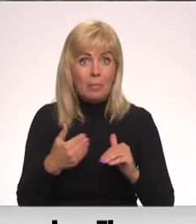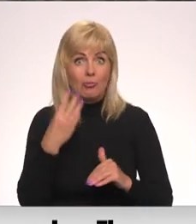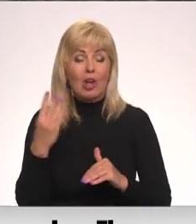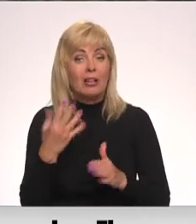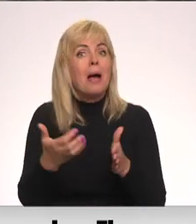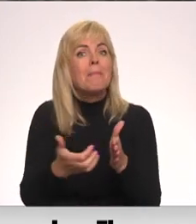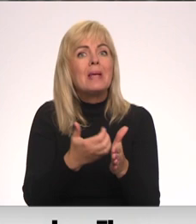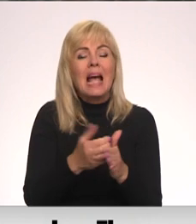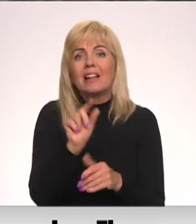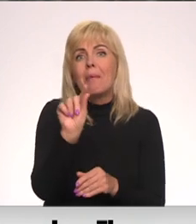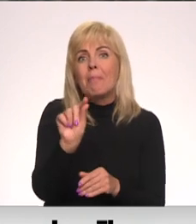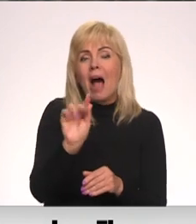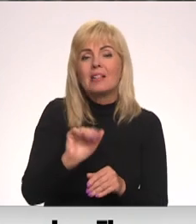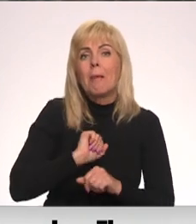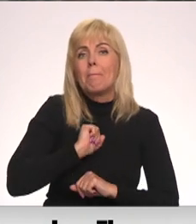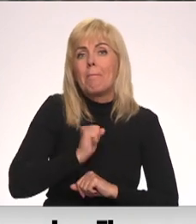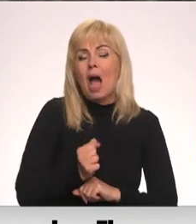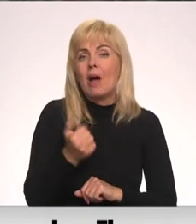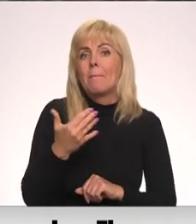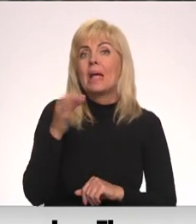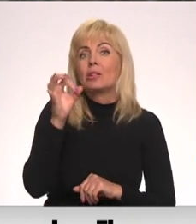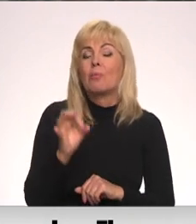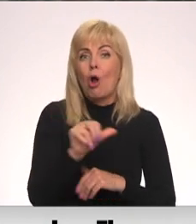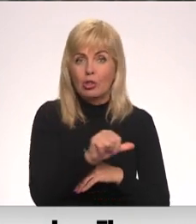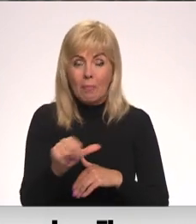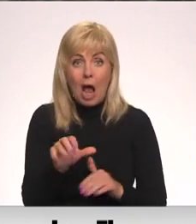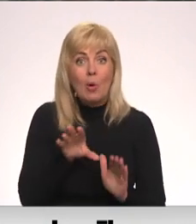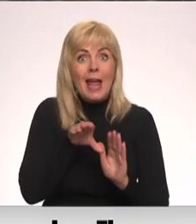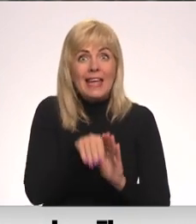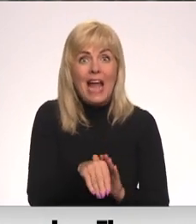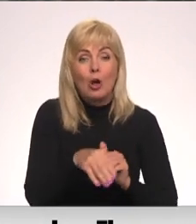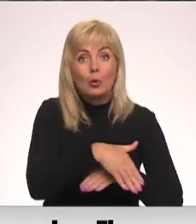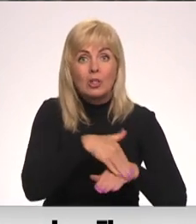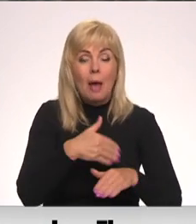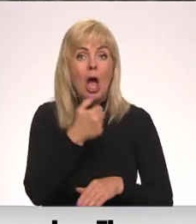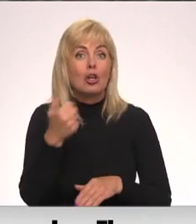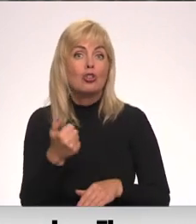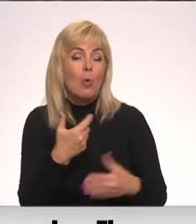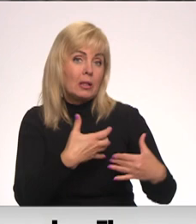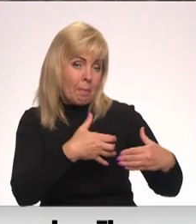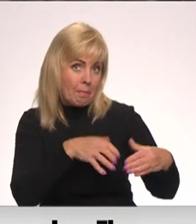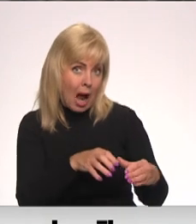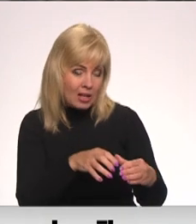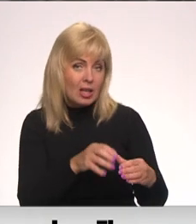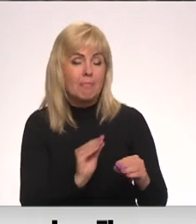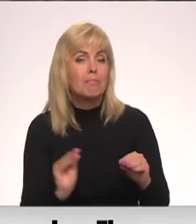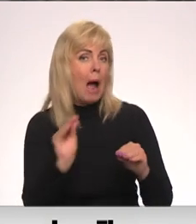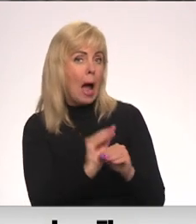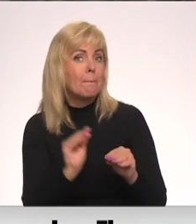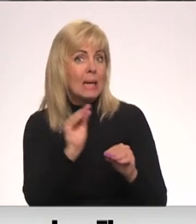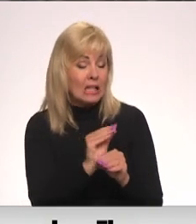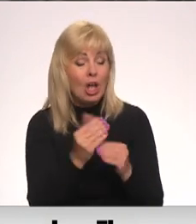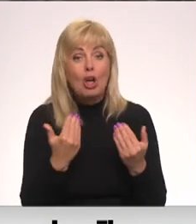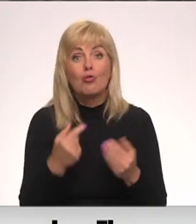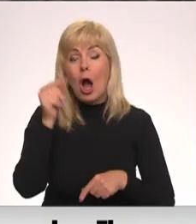pietrūk pavisam maz, lai pārvarētu 5% barjeru un iekļūtu sājumā. Šogad partija savas rindas stiprinājusi un šodien